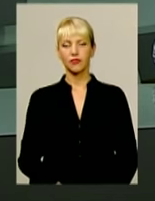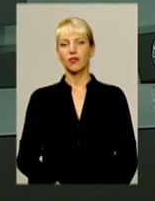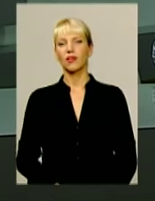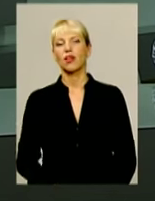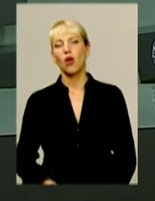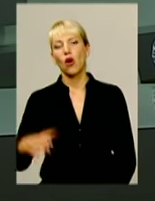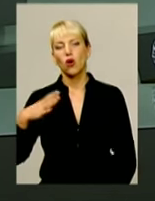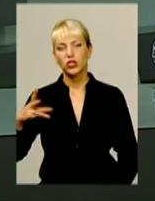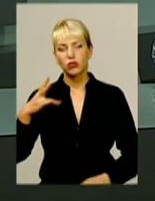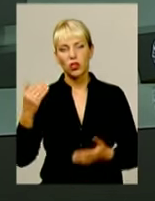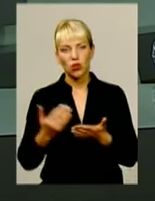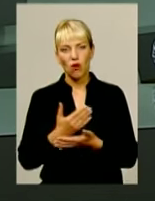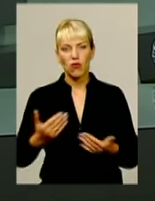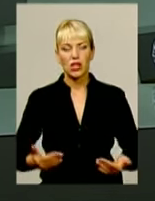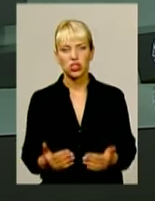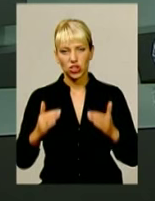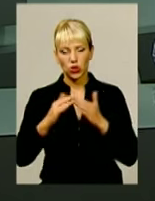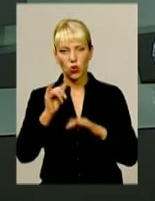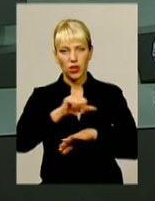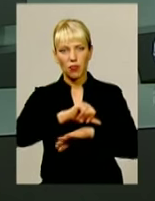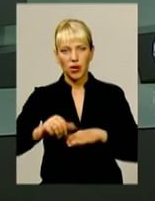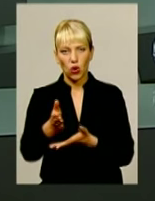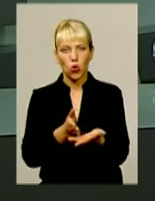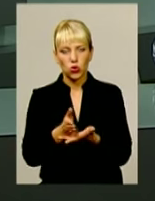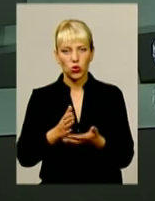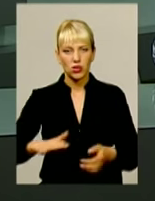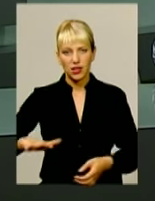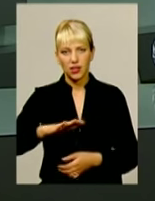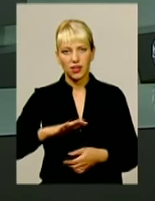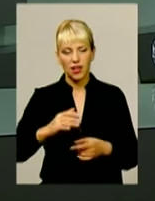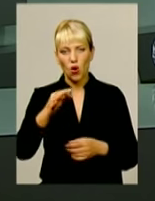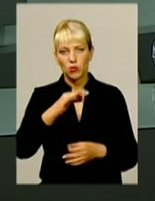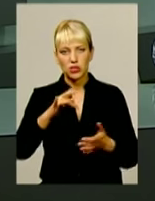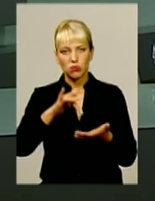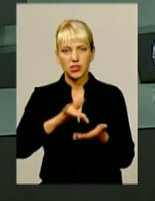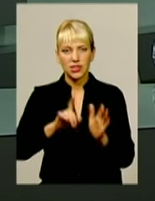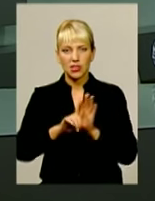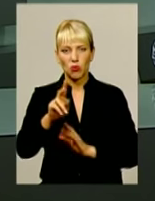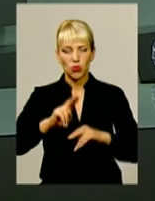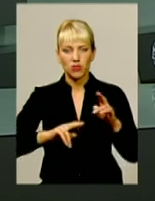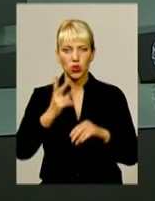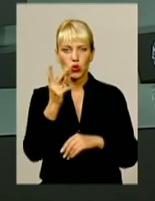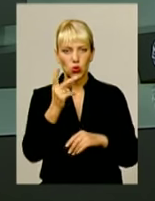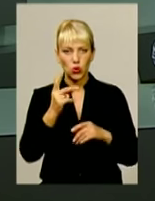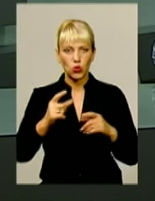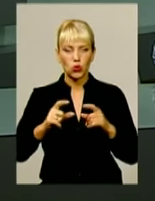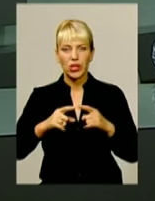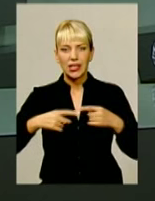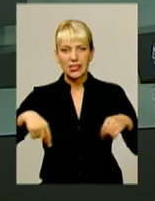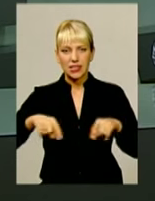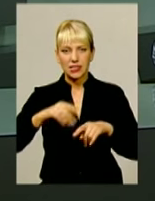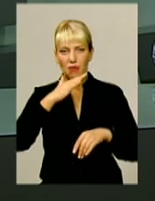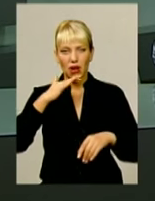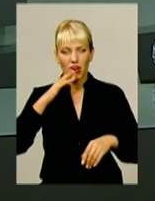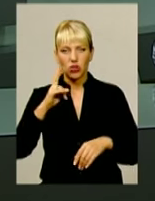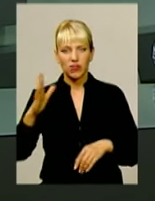Очікують на нове житло і прикордонники краю. В обласному центрі стартувало будівництво другої секції багатоквартирного